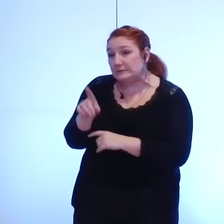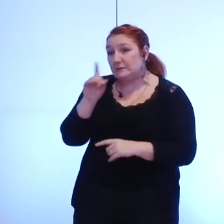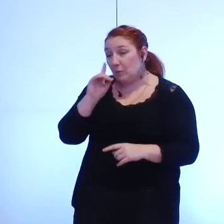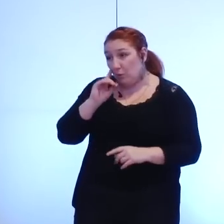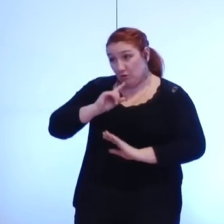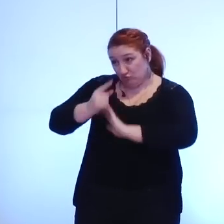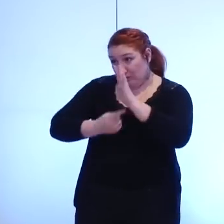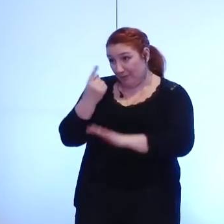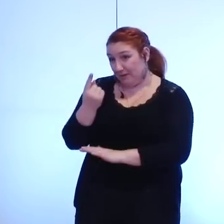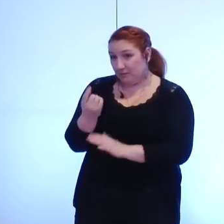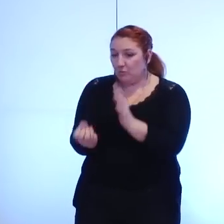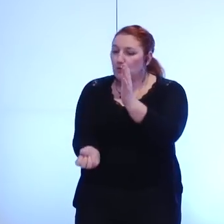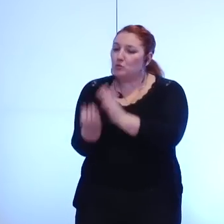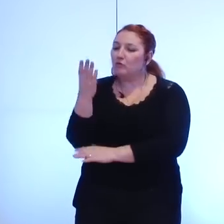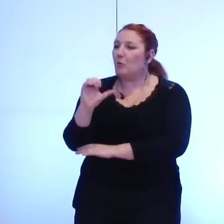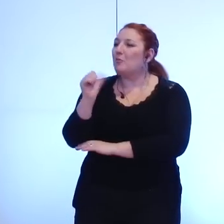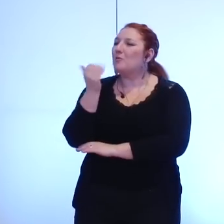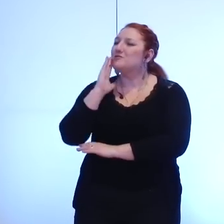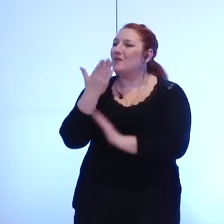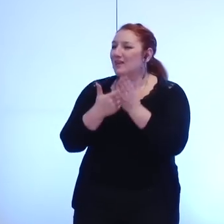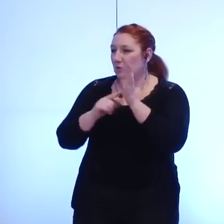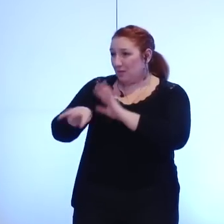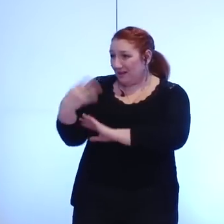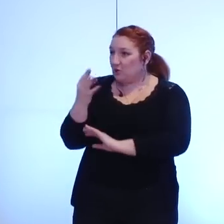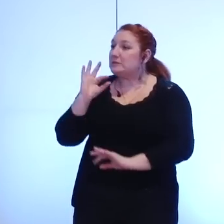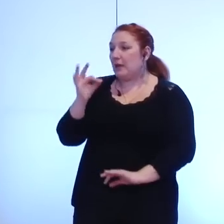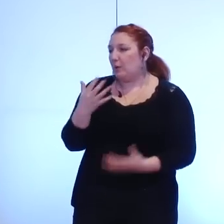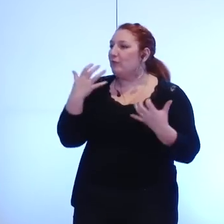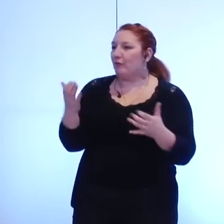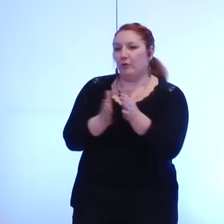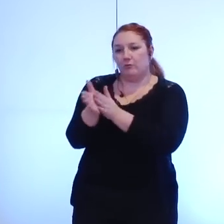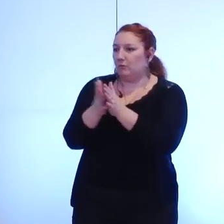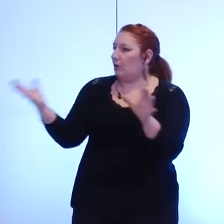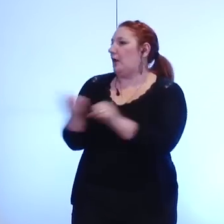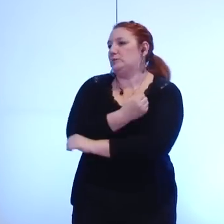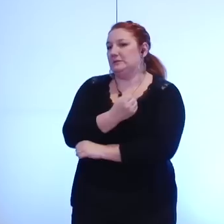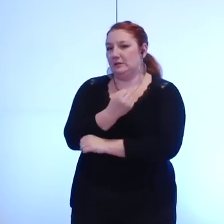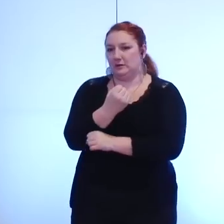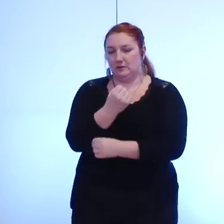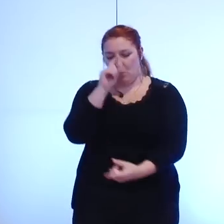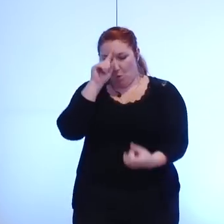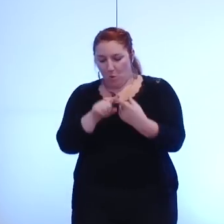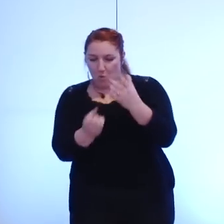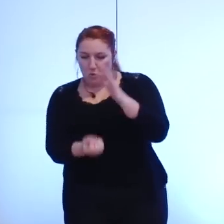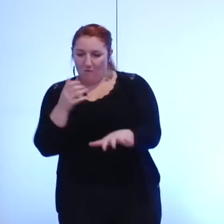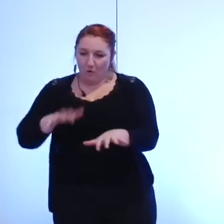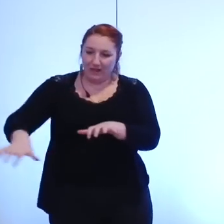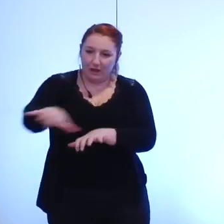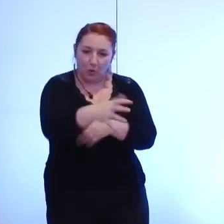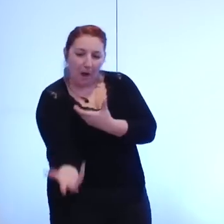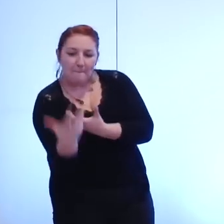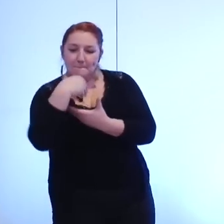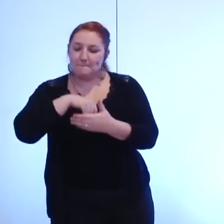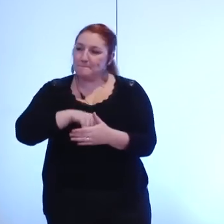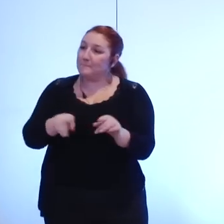est nouveau depuis le 1er janvier 2014 et oui nous avons l'ambition de réussir et cette intégration du nouveau territoire et le transfert de